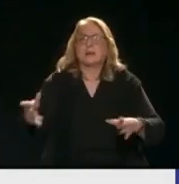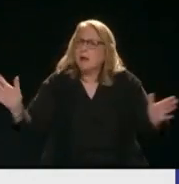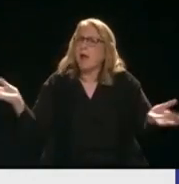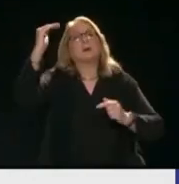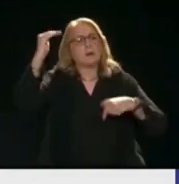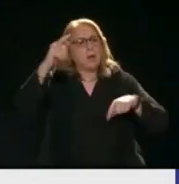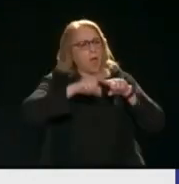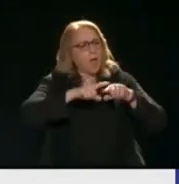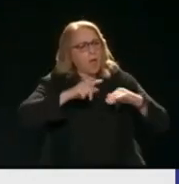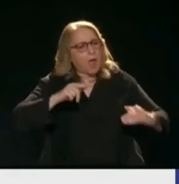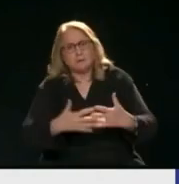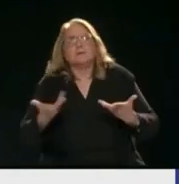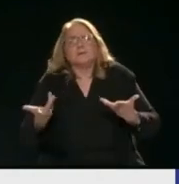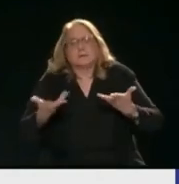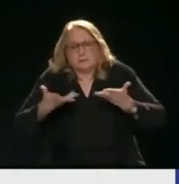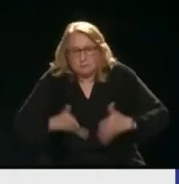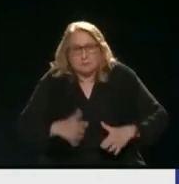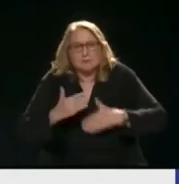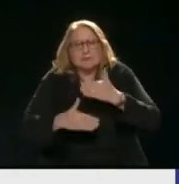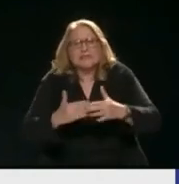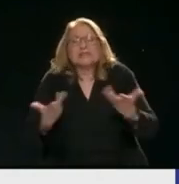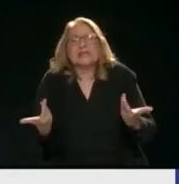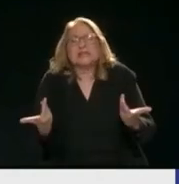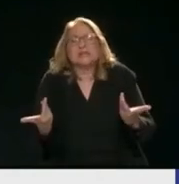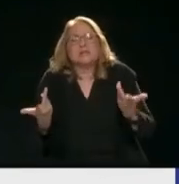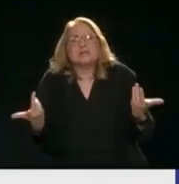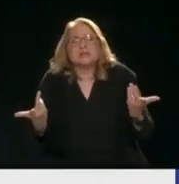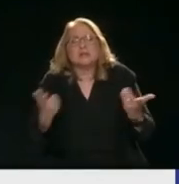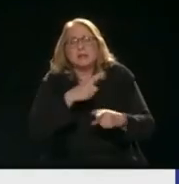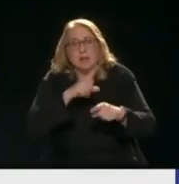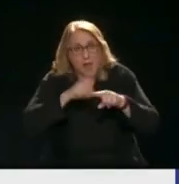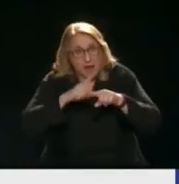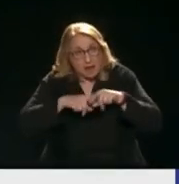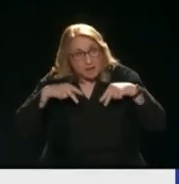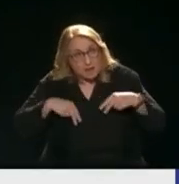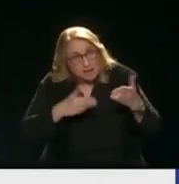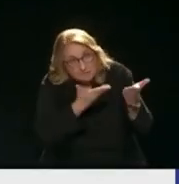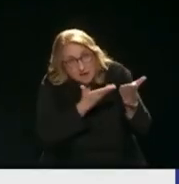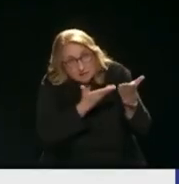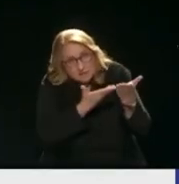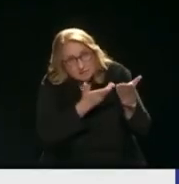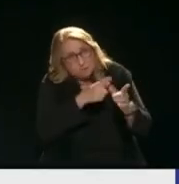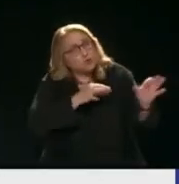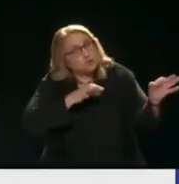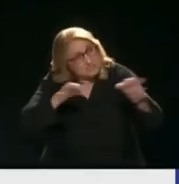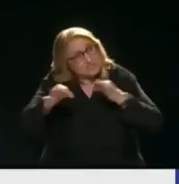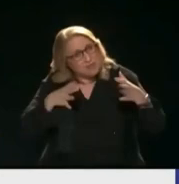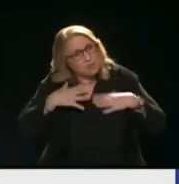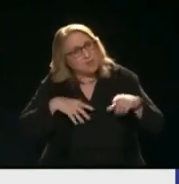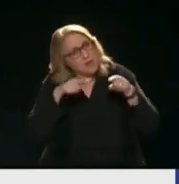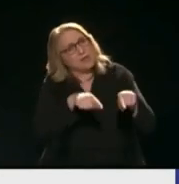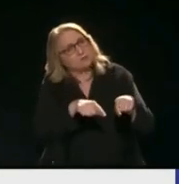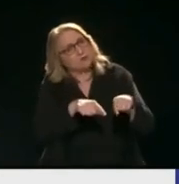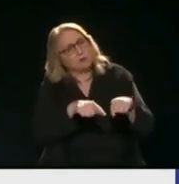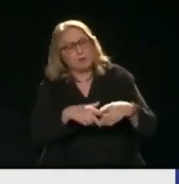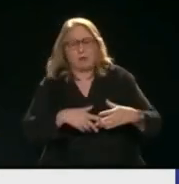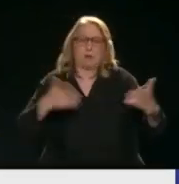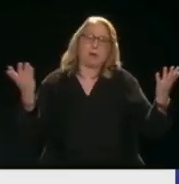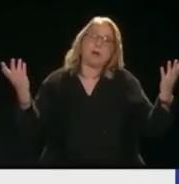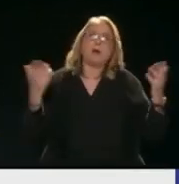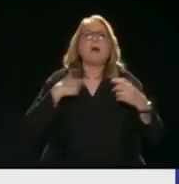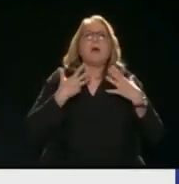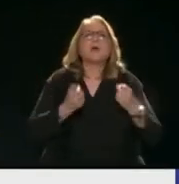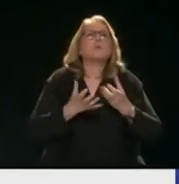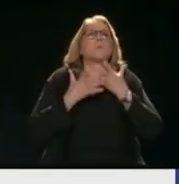Τι είναι αυτά Αυτό είναι το σχέδιο της κυβέρνησης Και η κυβέρνηση της ελληνικής Ας βάλουμε λίγο τα πράγματα στη δέση τους Έχουμε πολύ